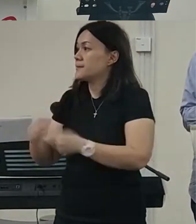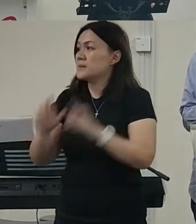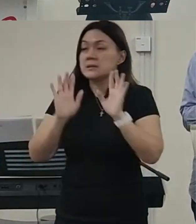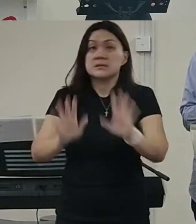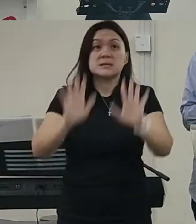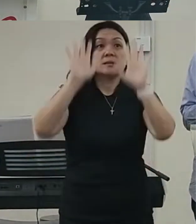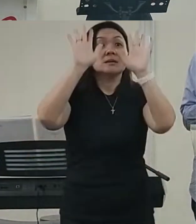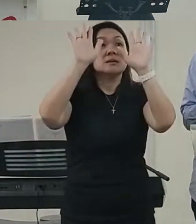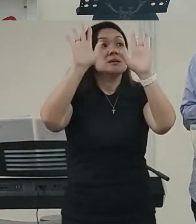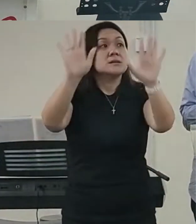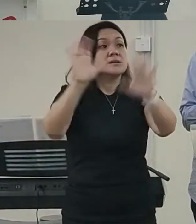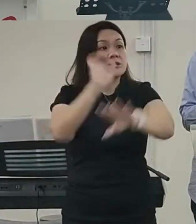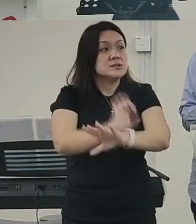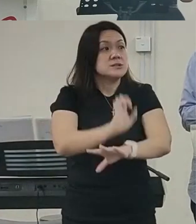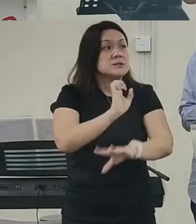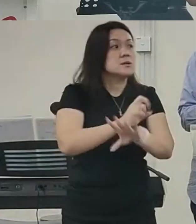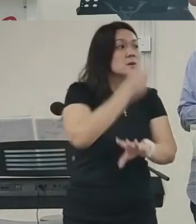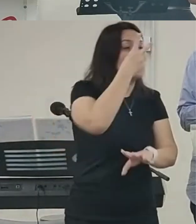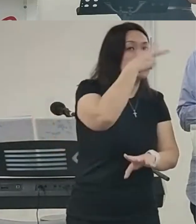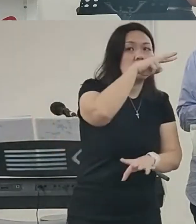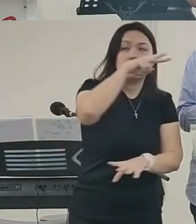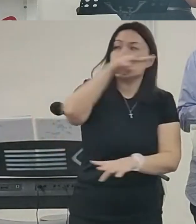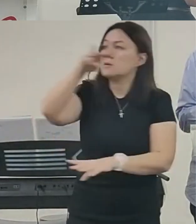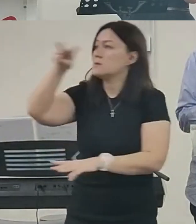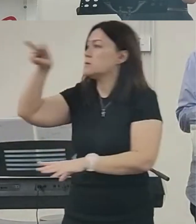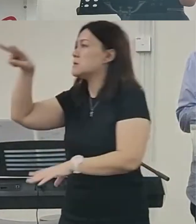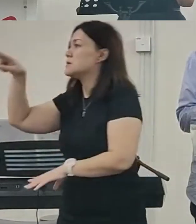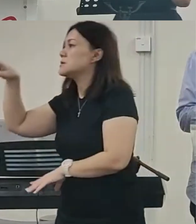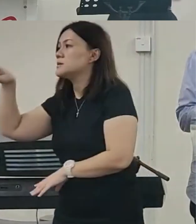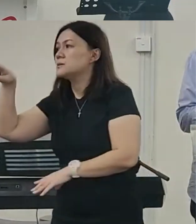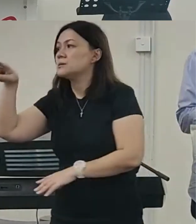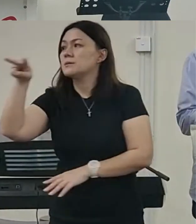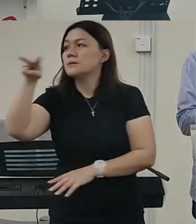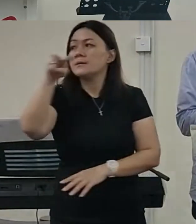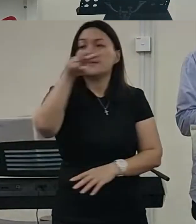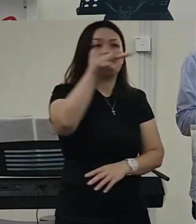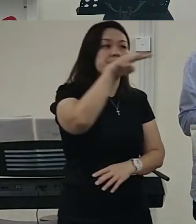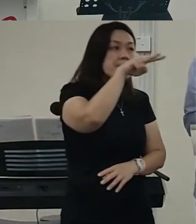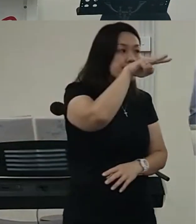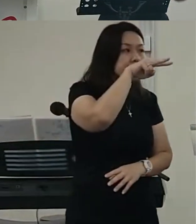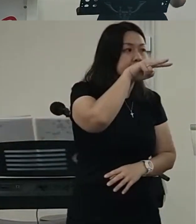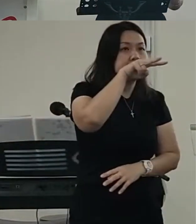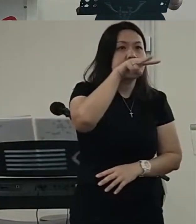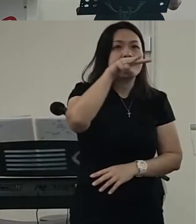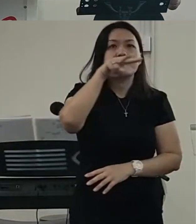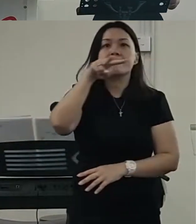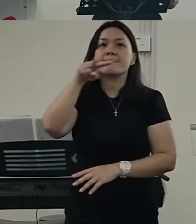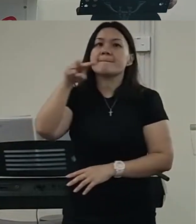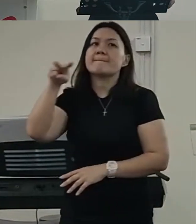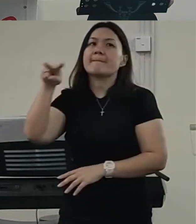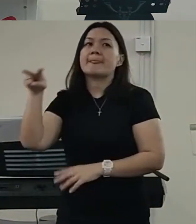换句话说呢就是耶稣呢来到我们星期日的崇拜日那么他看着我们在干什么